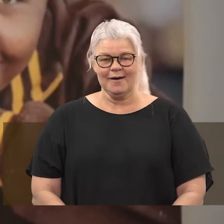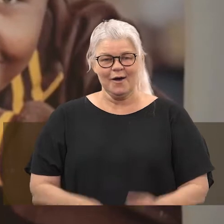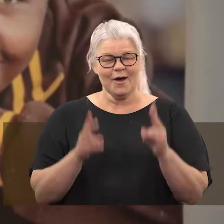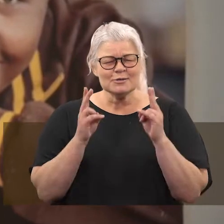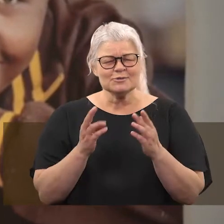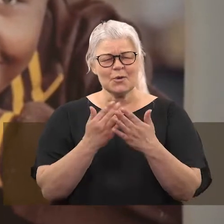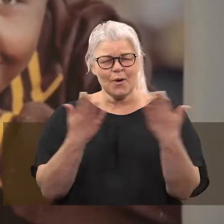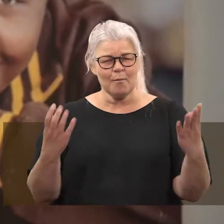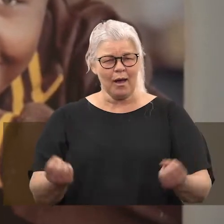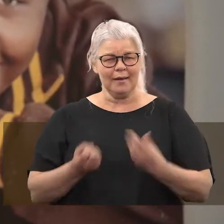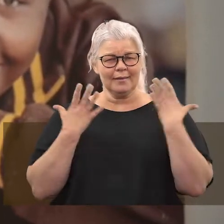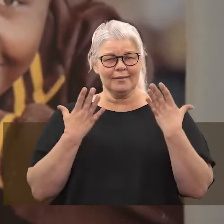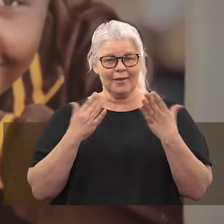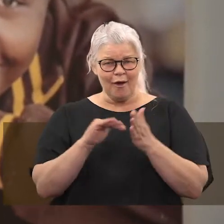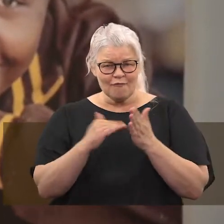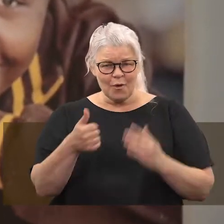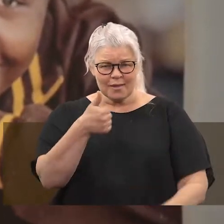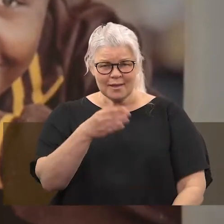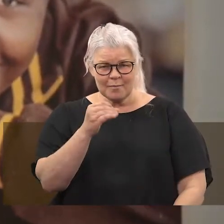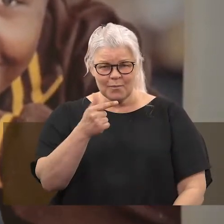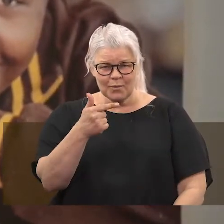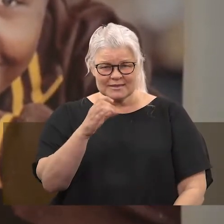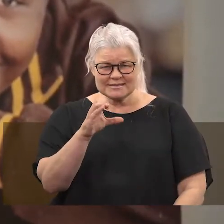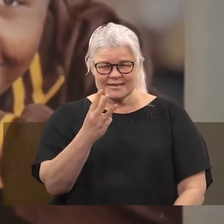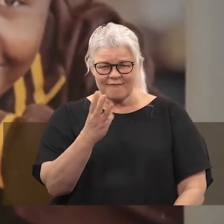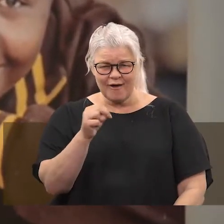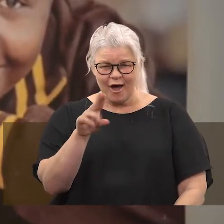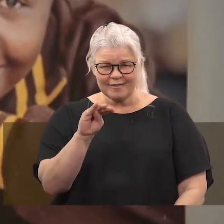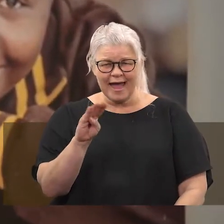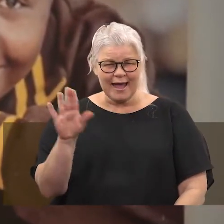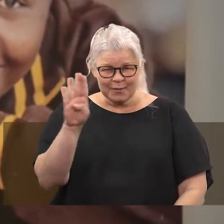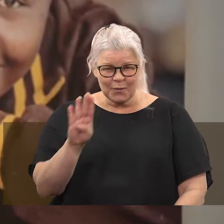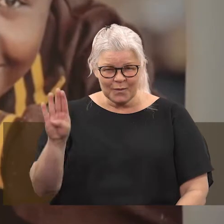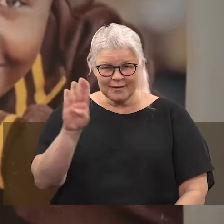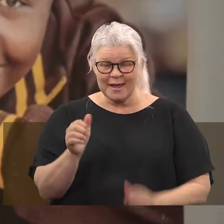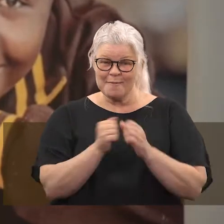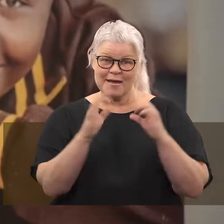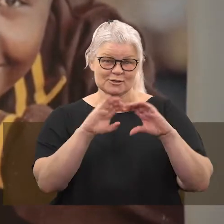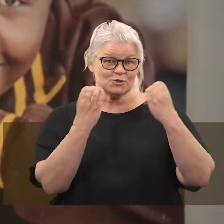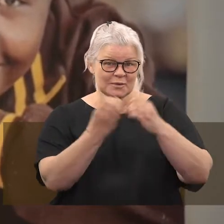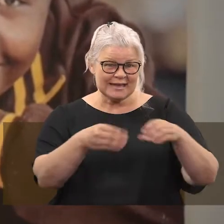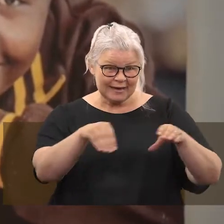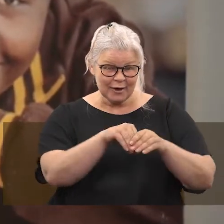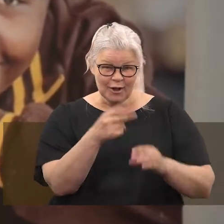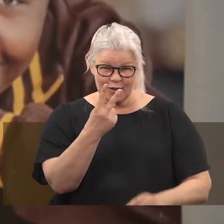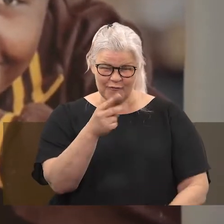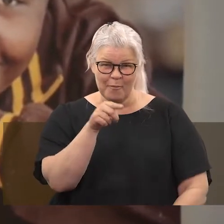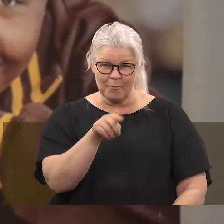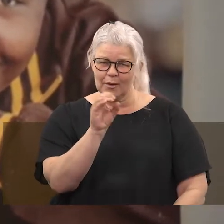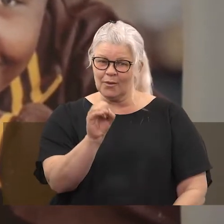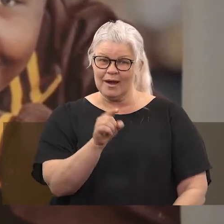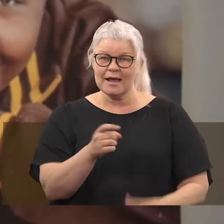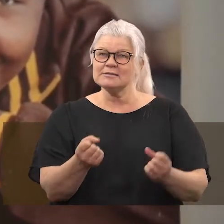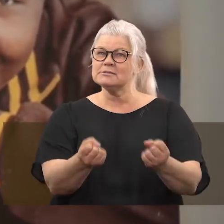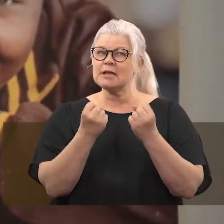Det är så många intryck jag har på Svana som är, men om vi tar Social Declogen 2.0 så det starkaste intrycket